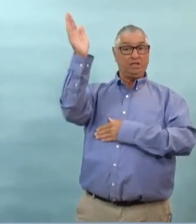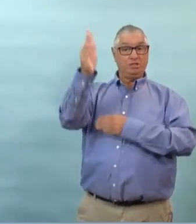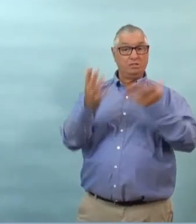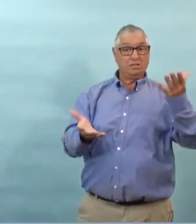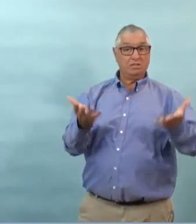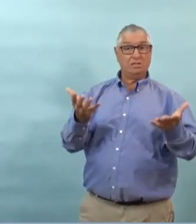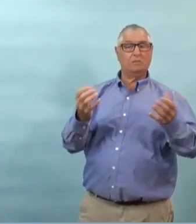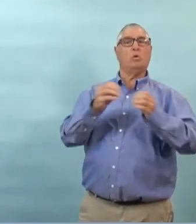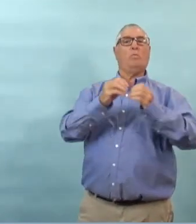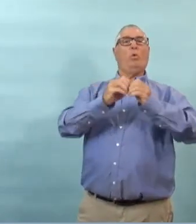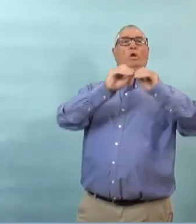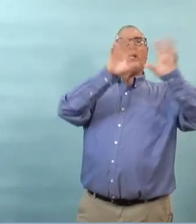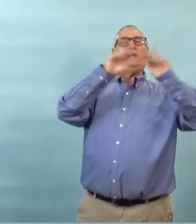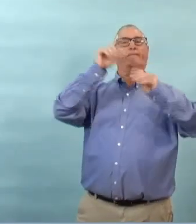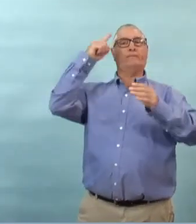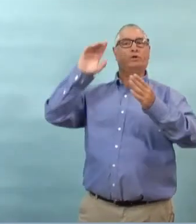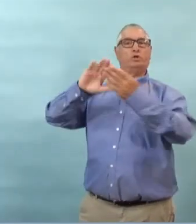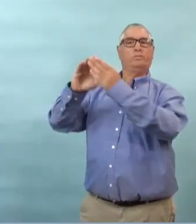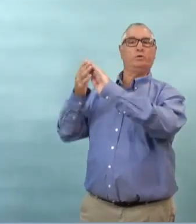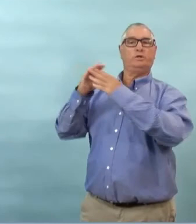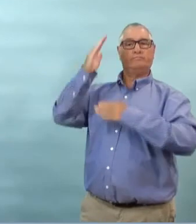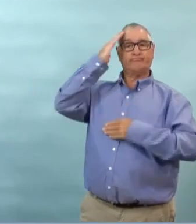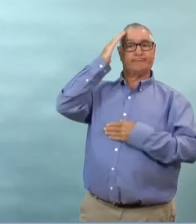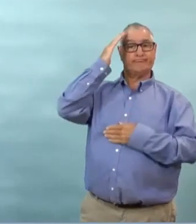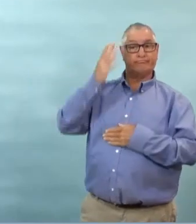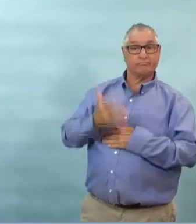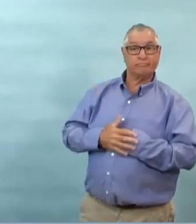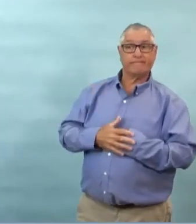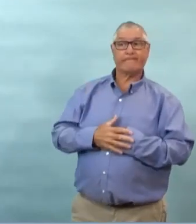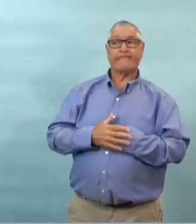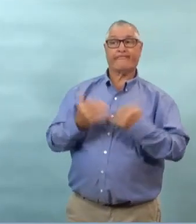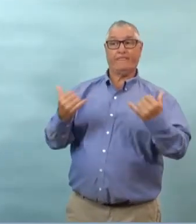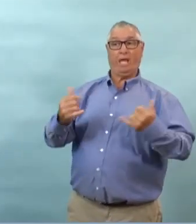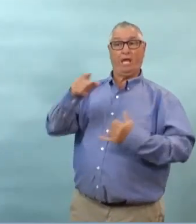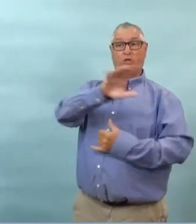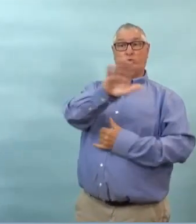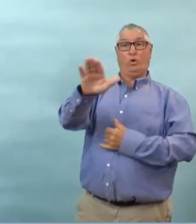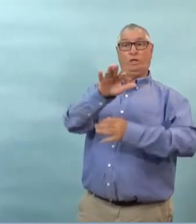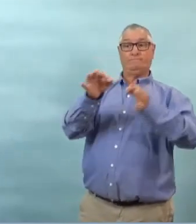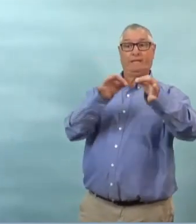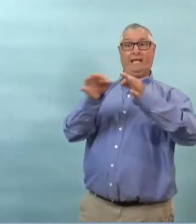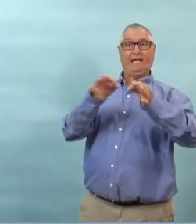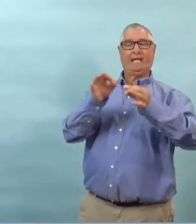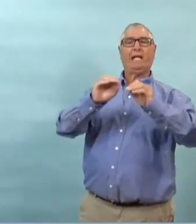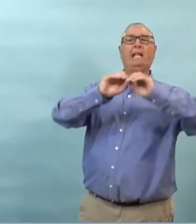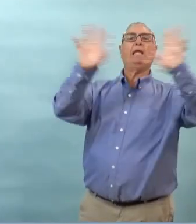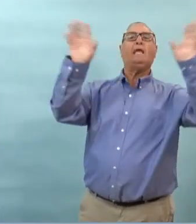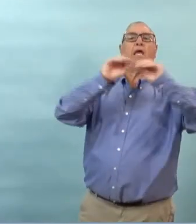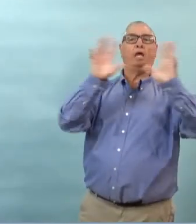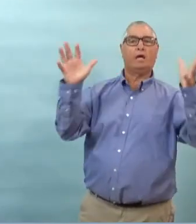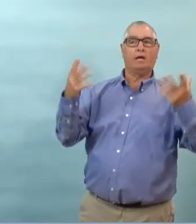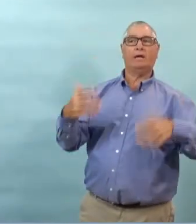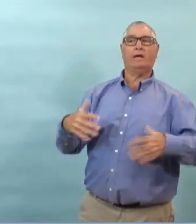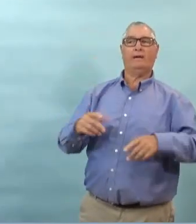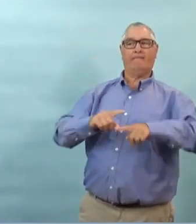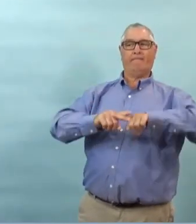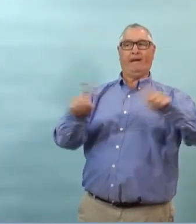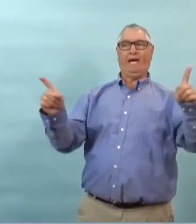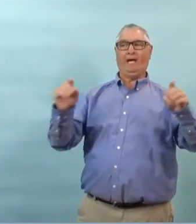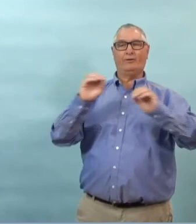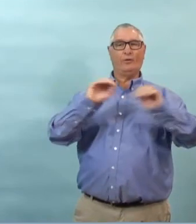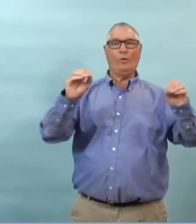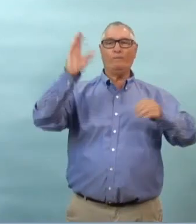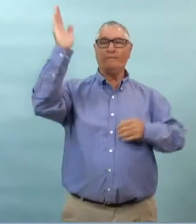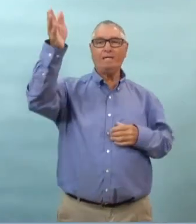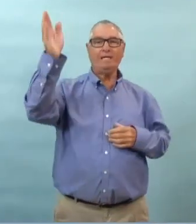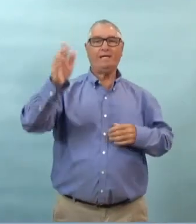maintenant que les chiffres sont plus élevés parce que cette explication était très bonne mais on l pas eu pendant la fin de semaine alors ça menait